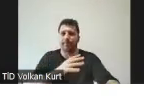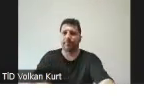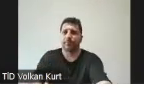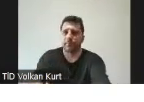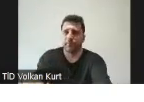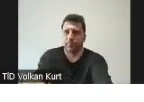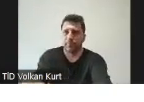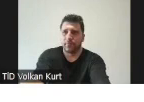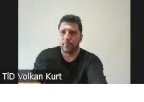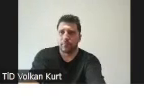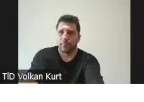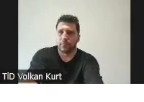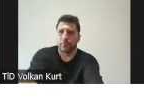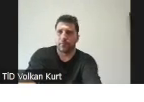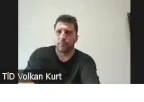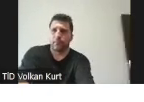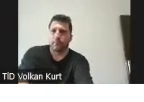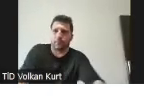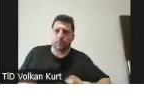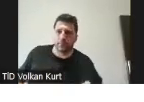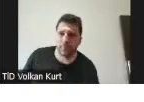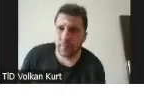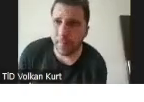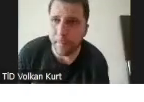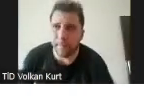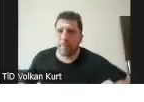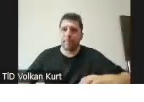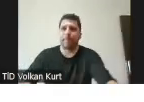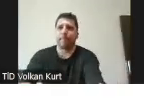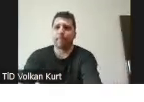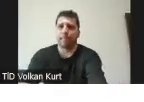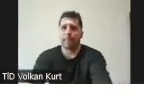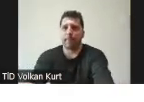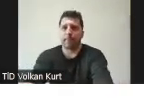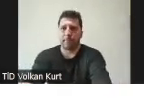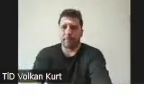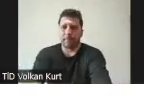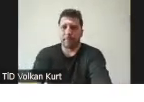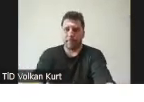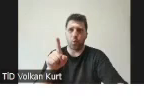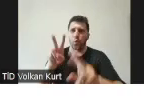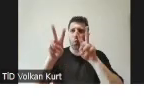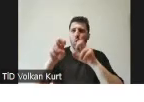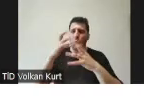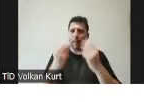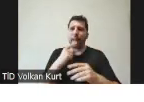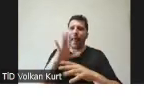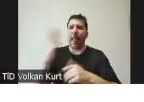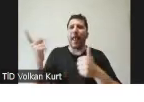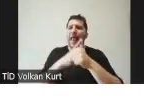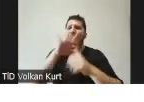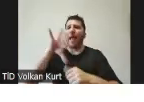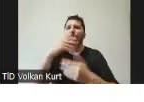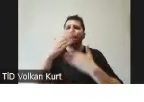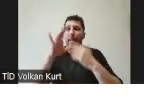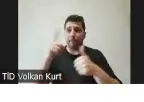Çok yoğun bir başvurusu söz konusu ise biraz daha bu 4 haftayı aşması söz konusu olabilir. Emin de belirttiği gibi taim